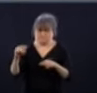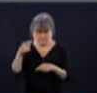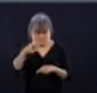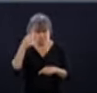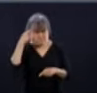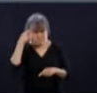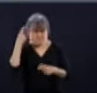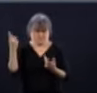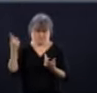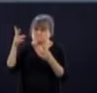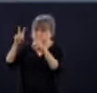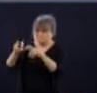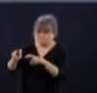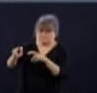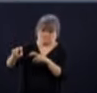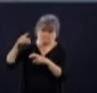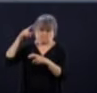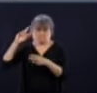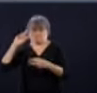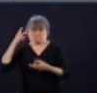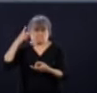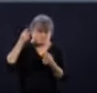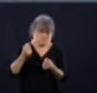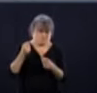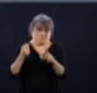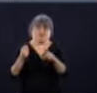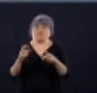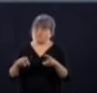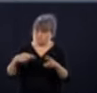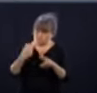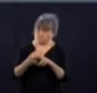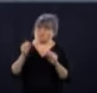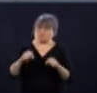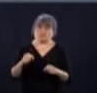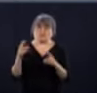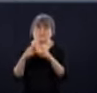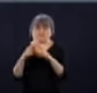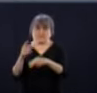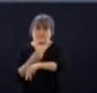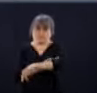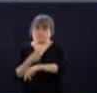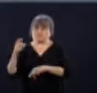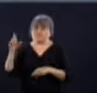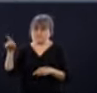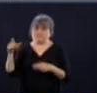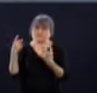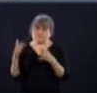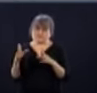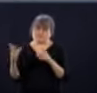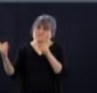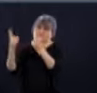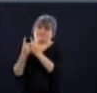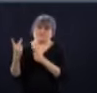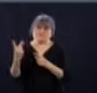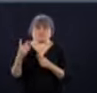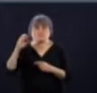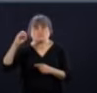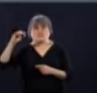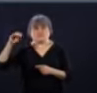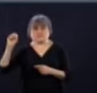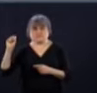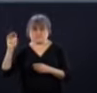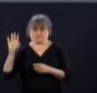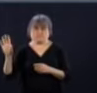analyses suisses? Oui, je connais Dr Koch. De toute façon, je vais à l'OMS, mais je vous dirais aussi qu'il y eu d'autres